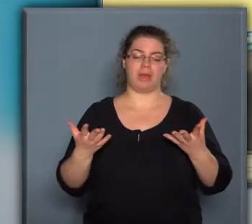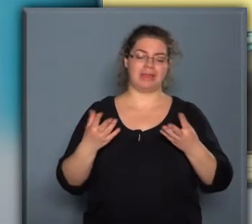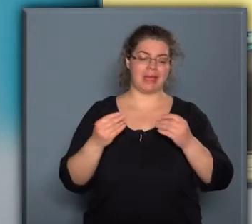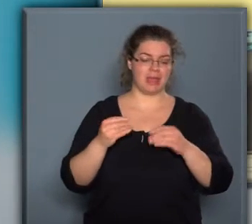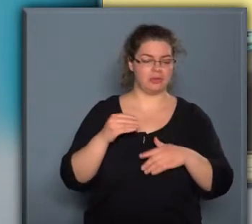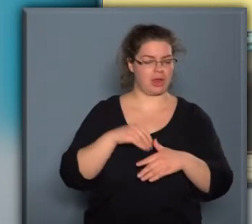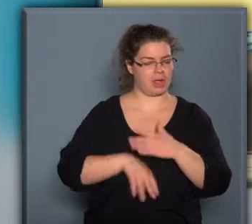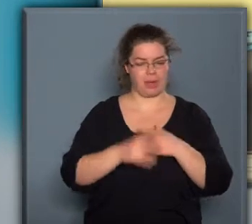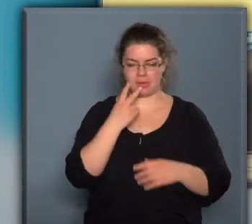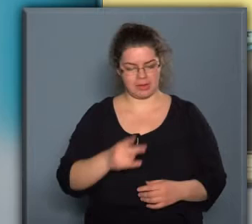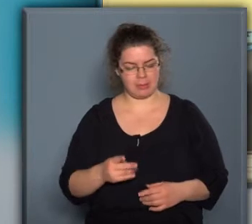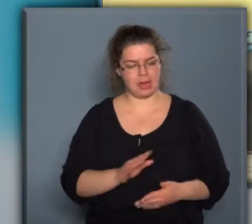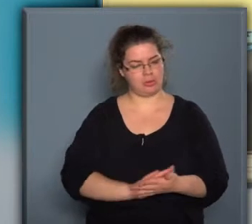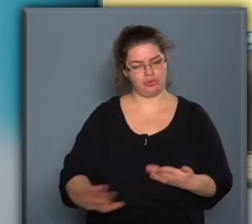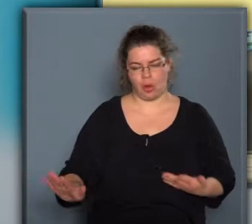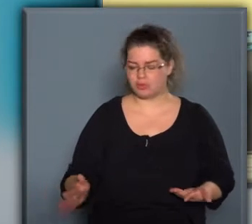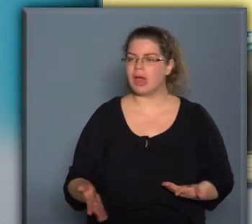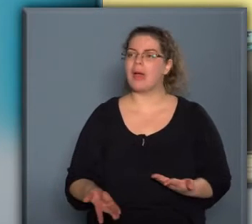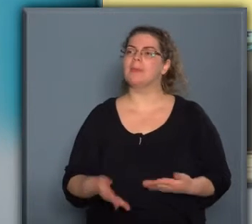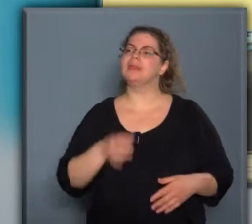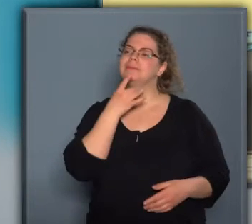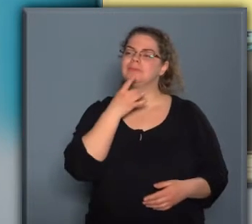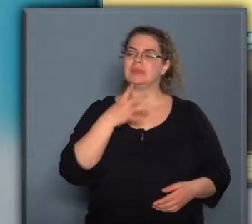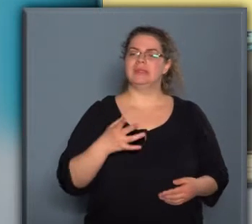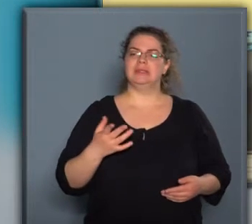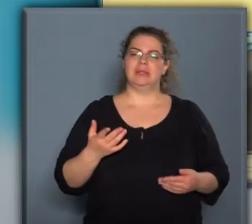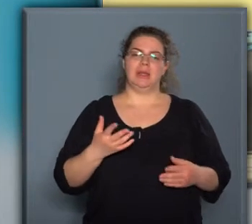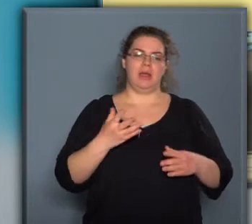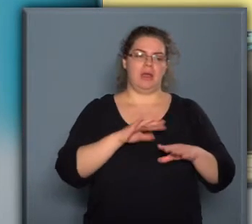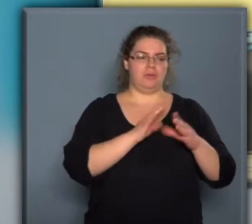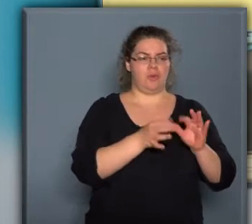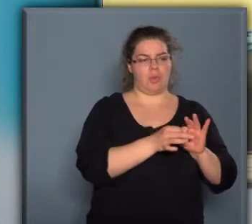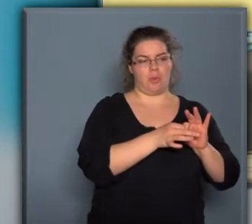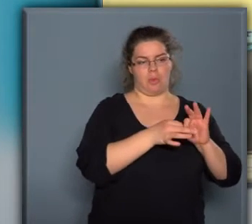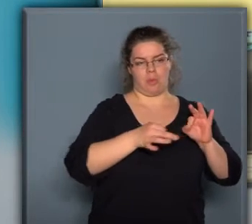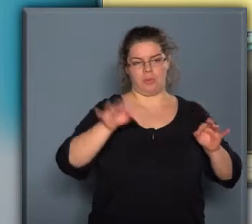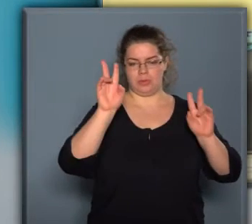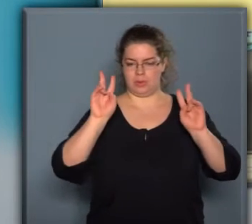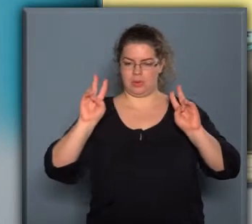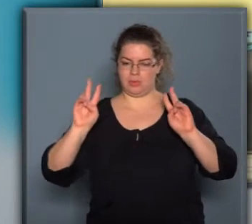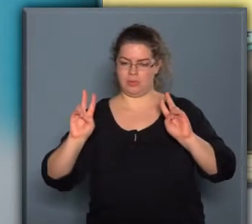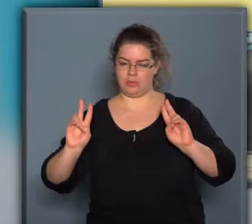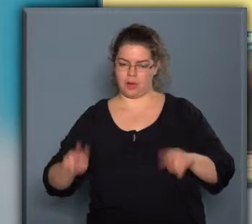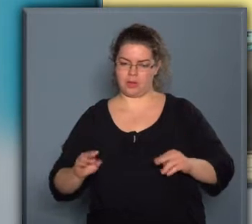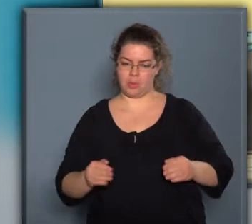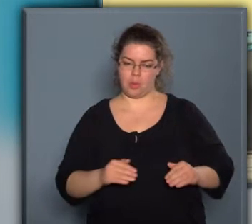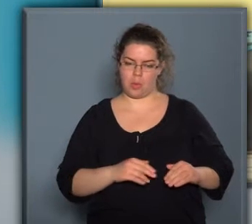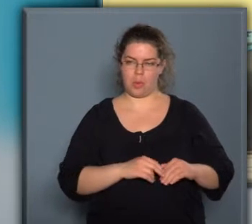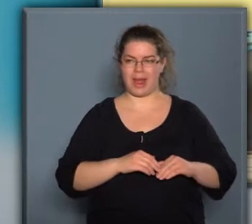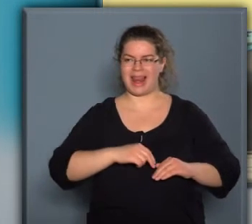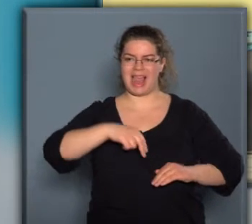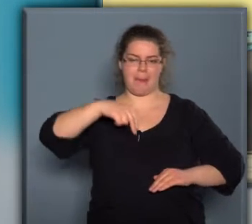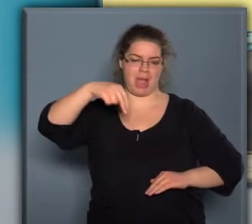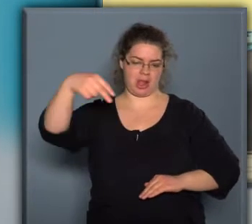szemlélek sohasem, hanem inkább a föltől való elemelkedésnek a